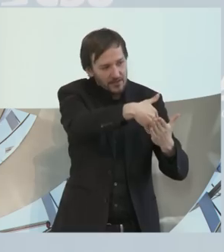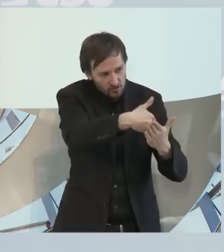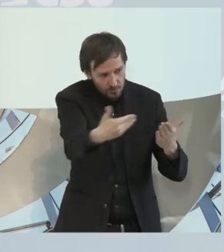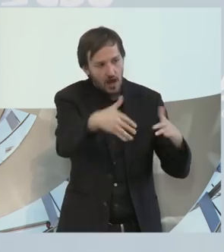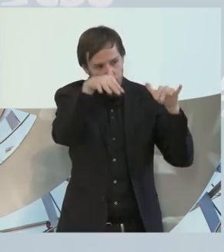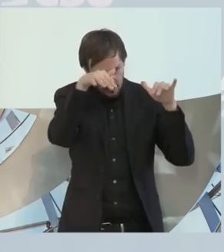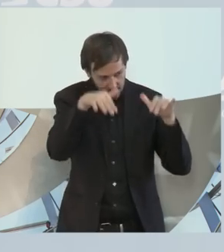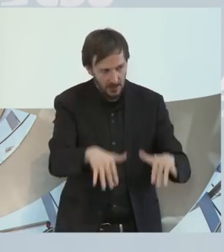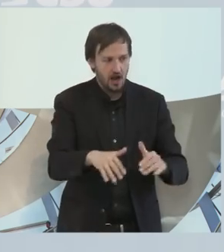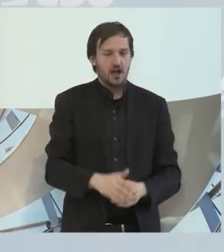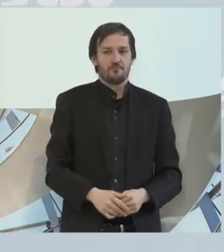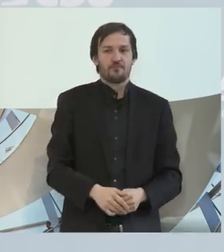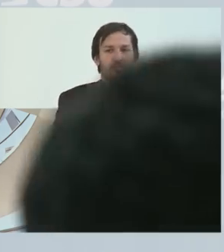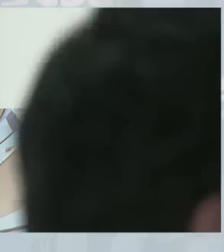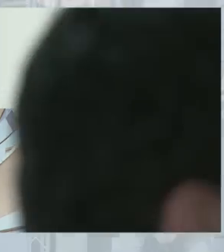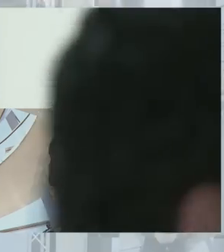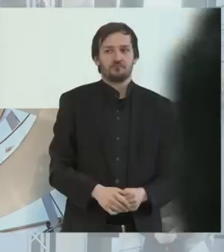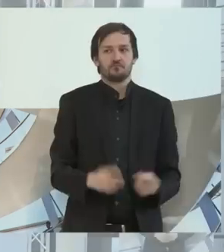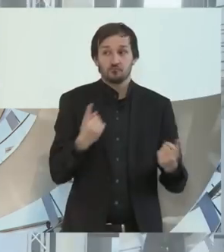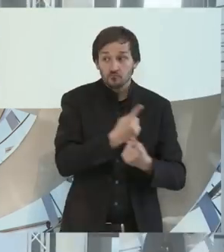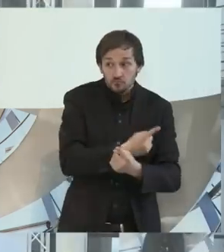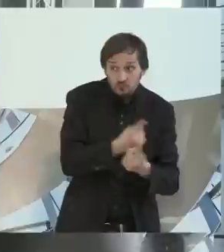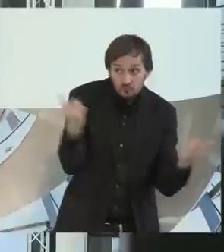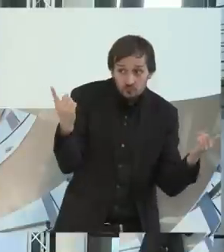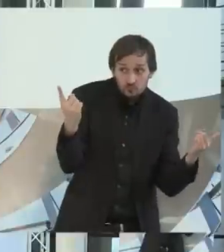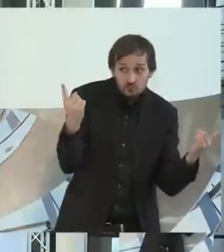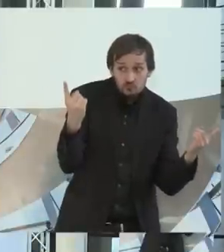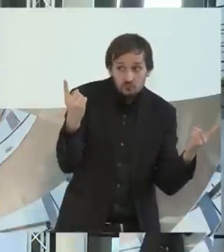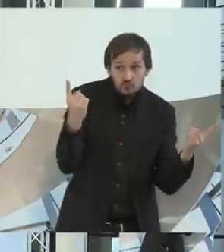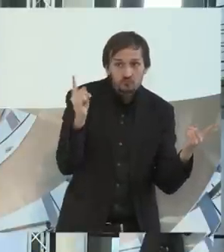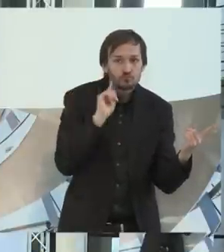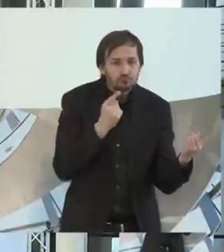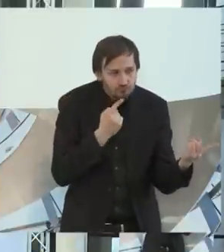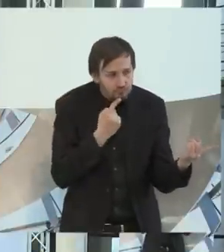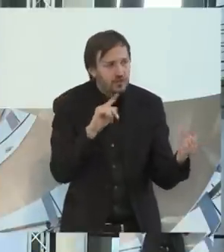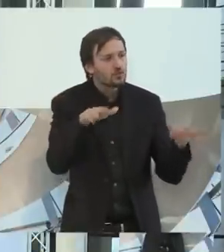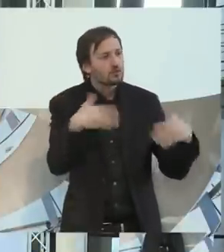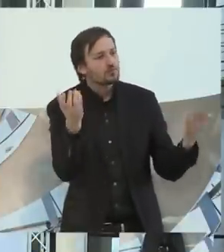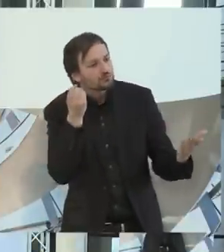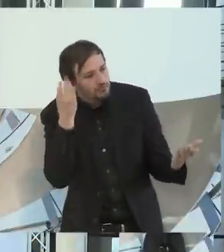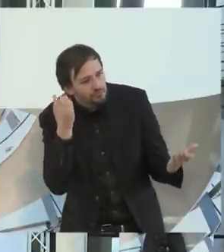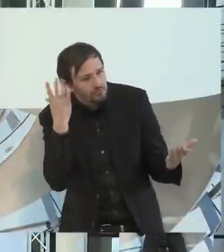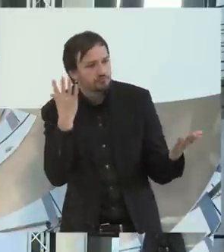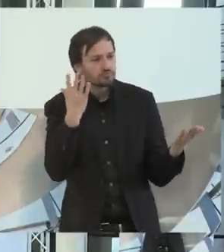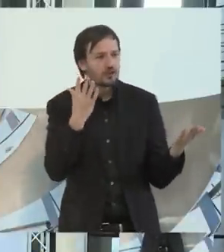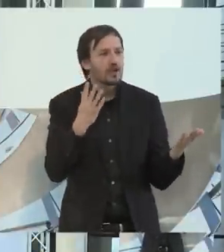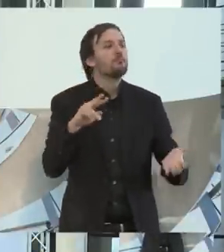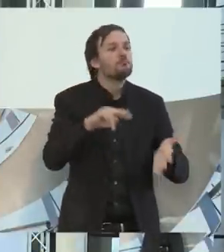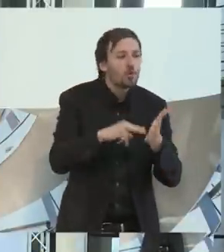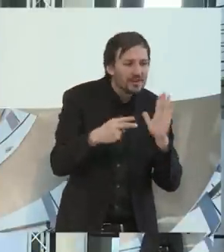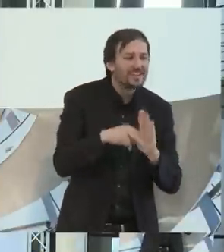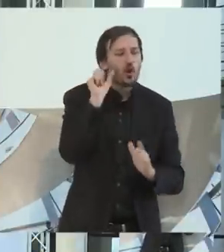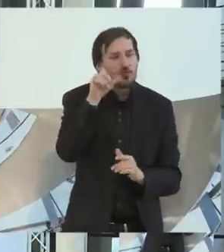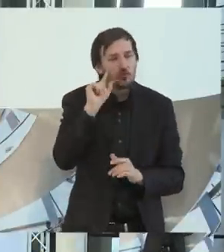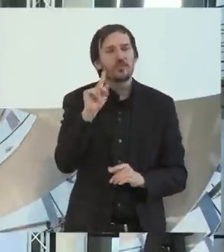für diejenigen, die etwas schwerer hören, das wird Politikern manchmal